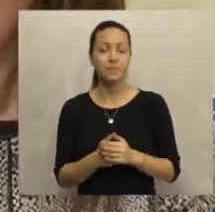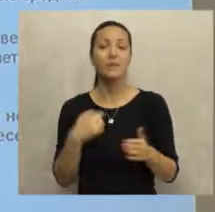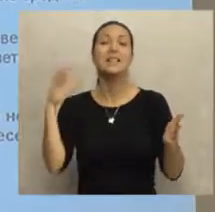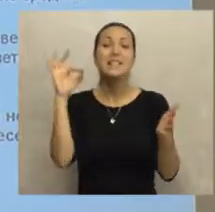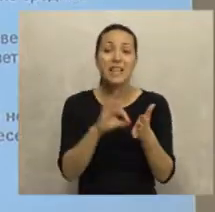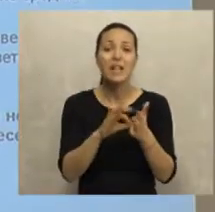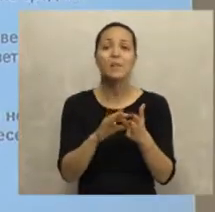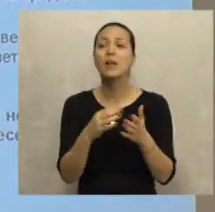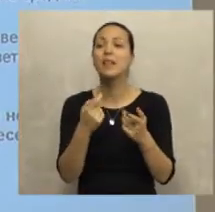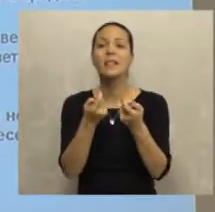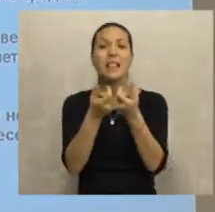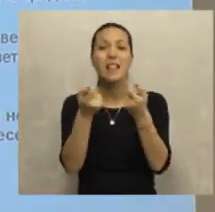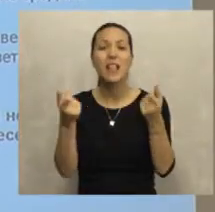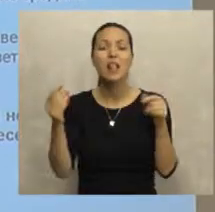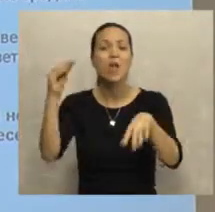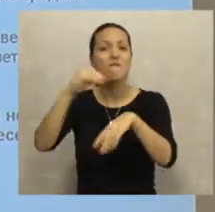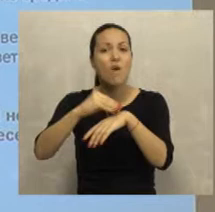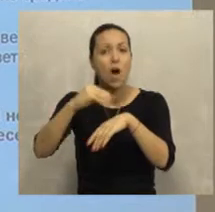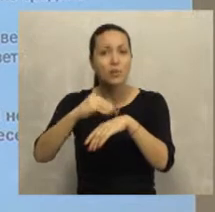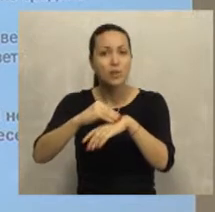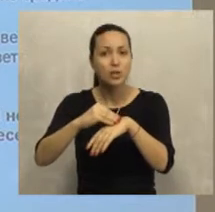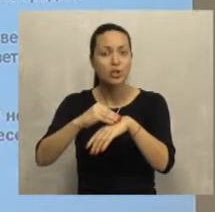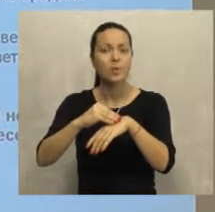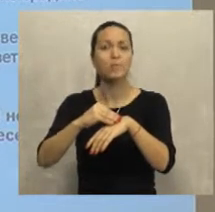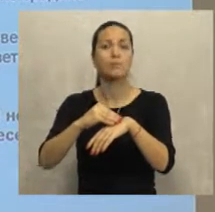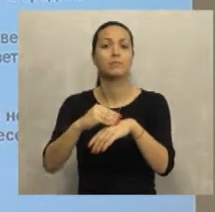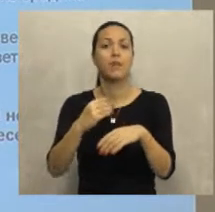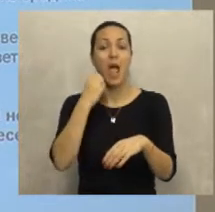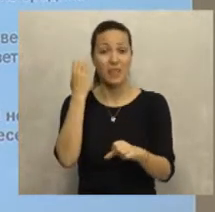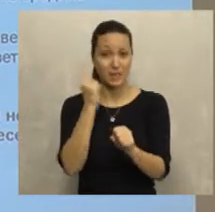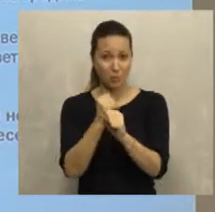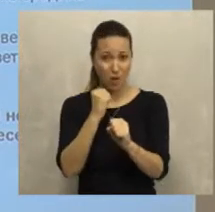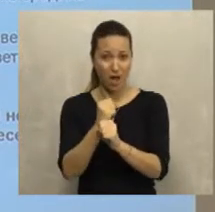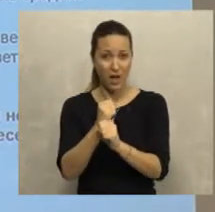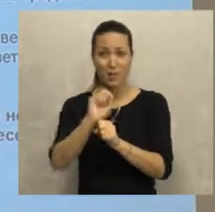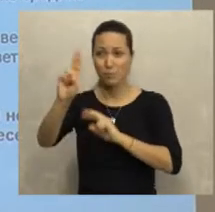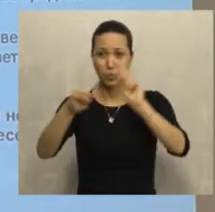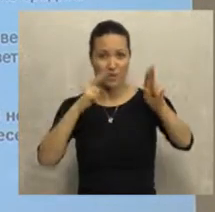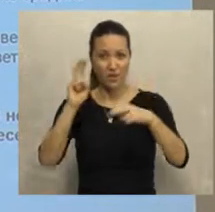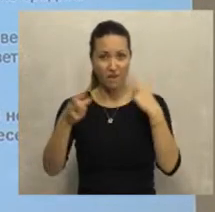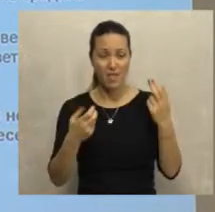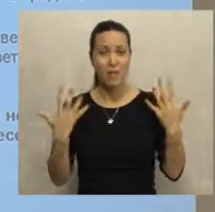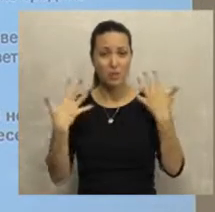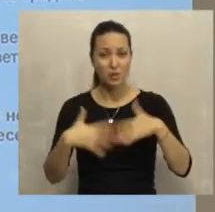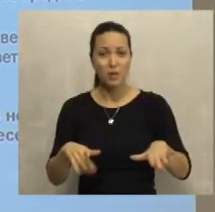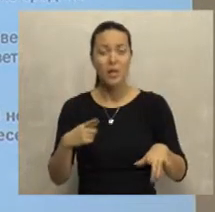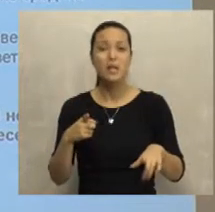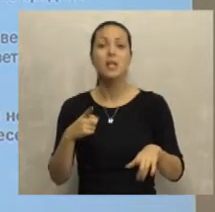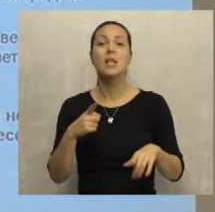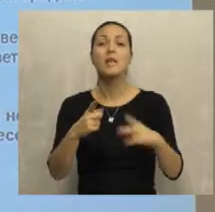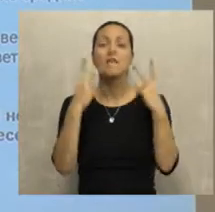Cilj nam je bio da ih detaljno informišemo i kada smo radili pozivanje poslodavaca,